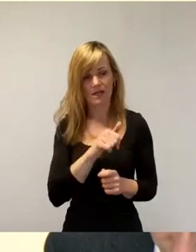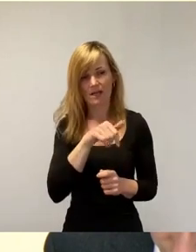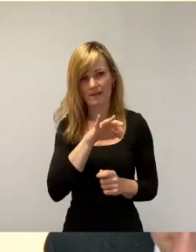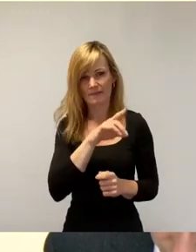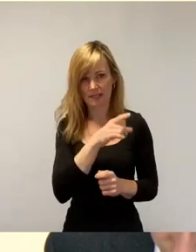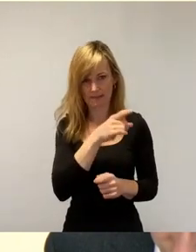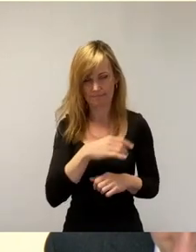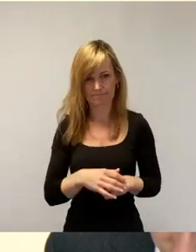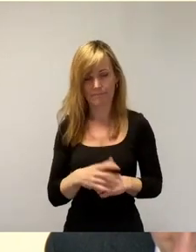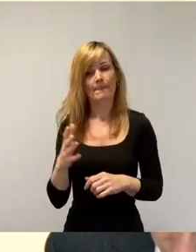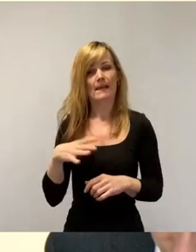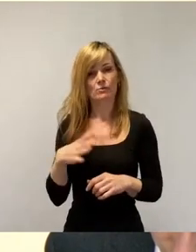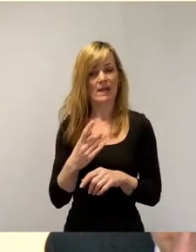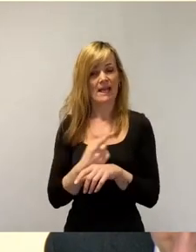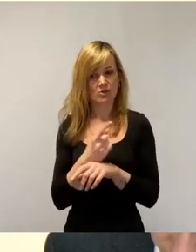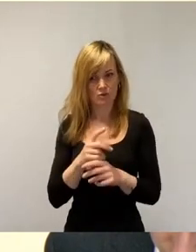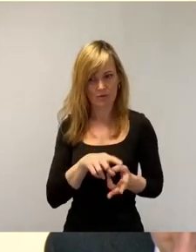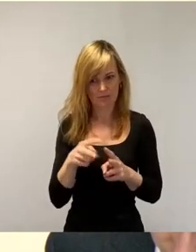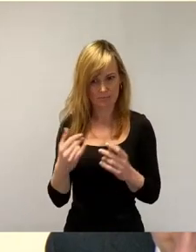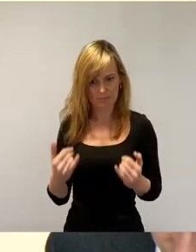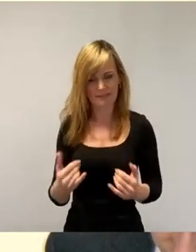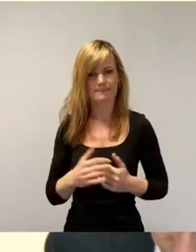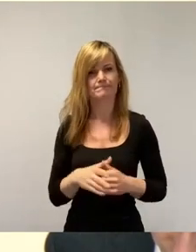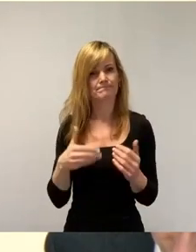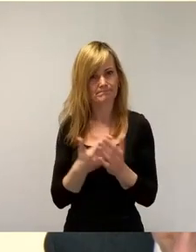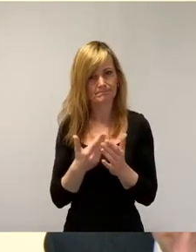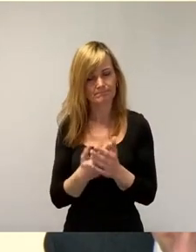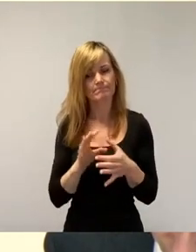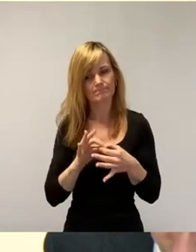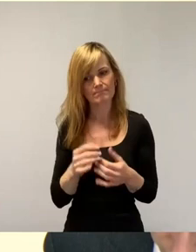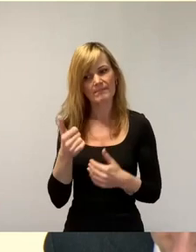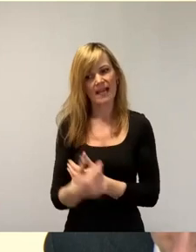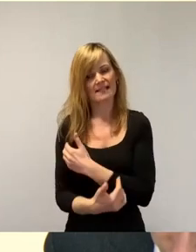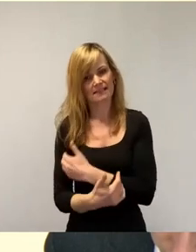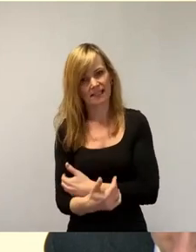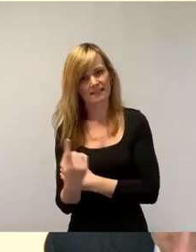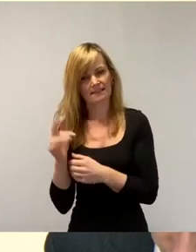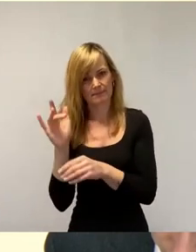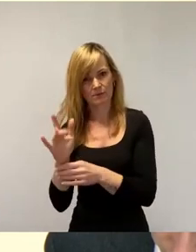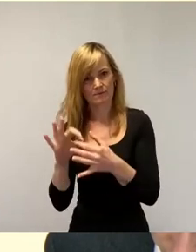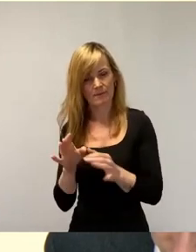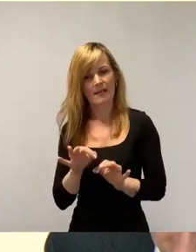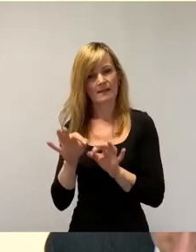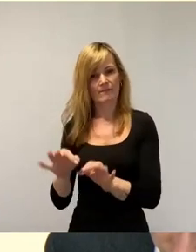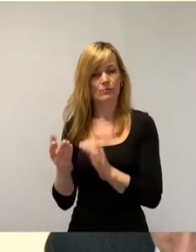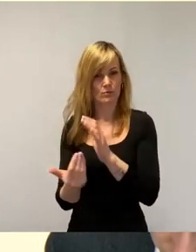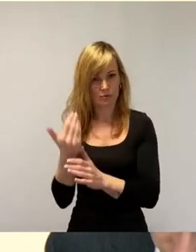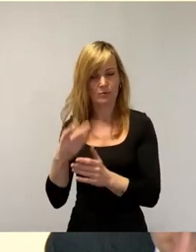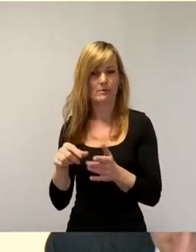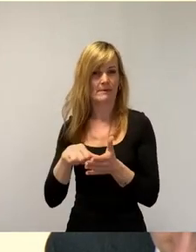einer aktuellen Stunde gemacht worden ist, betrifft auf der einen Seite die Einführung einer Bezahllösung für